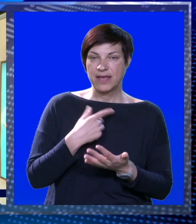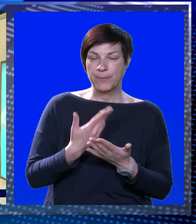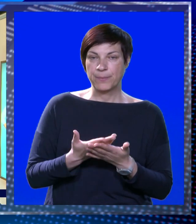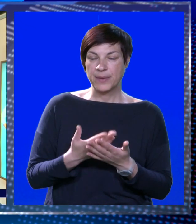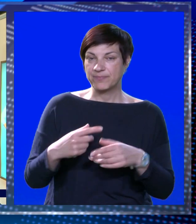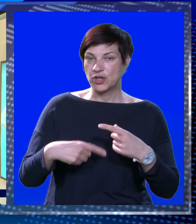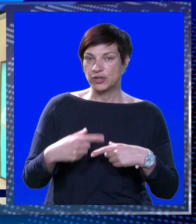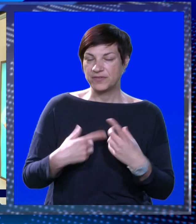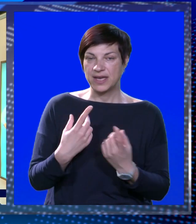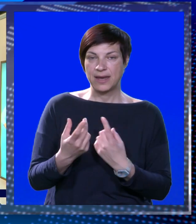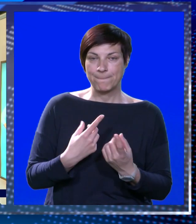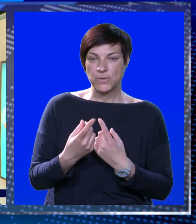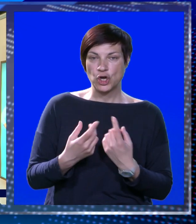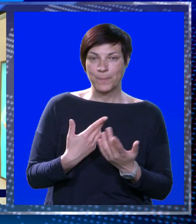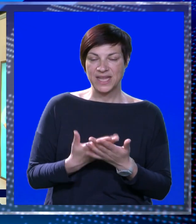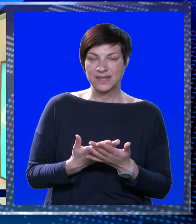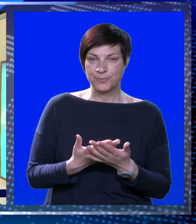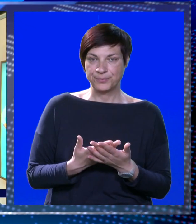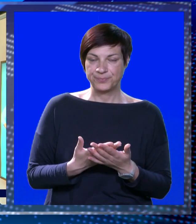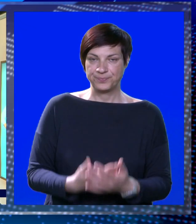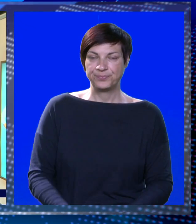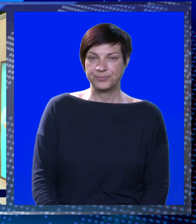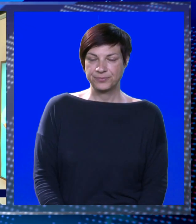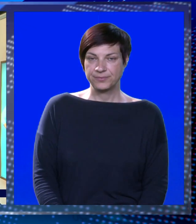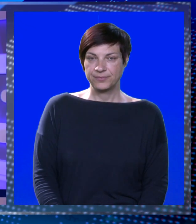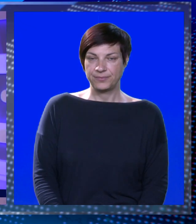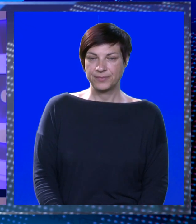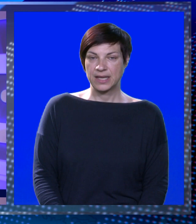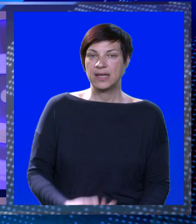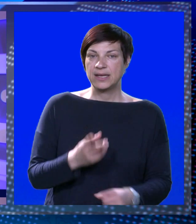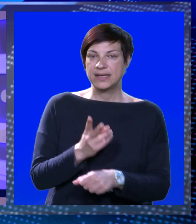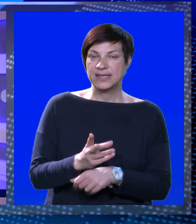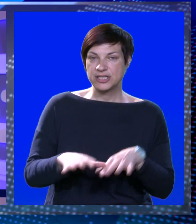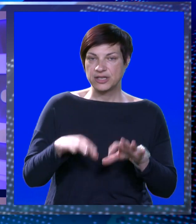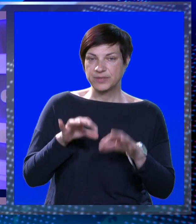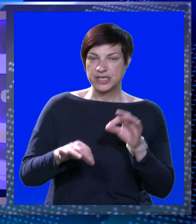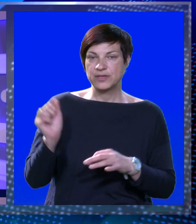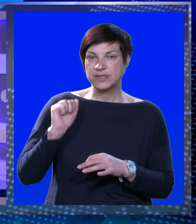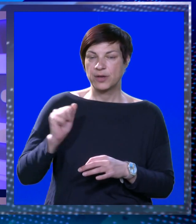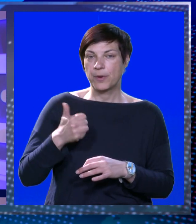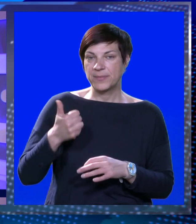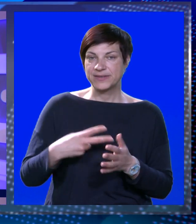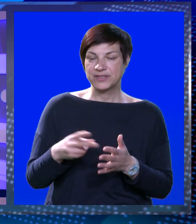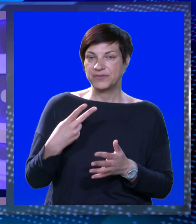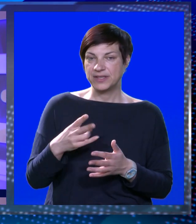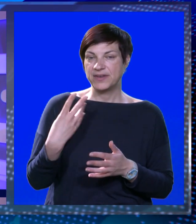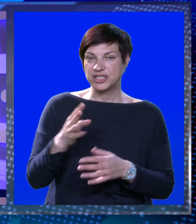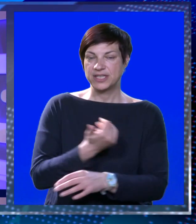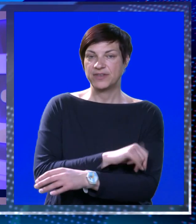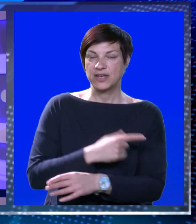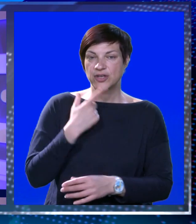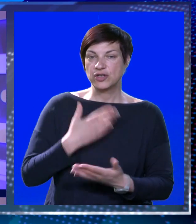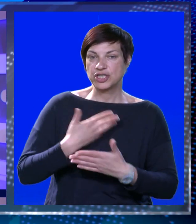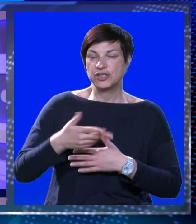redovitog odvijanja prometa Na državnom ždrebu za europsko prvenstvo 2024.